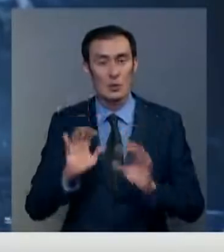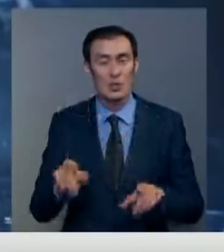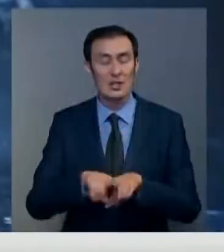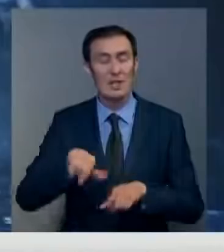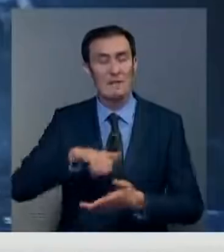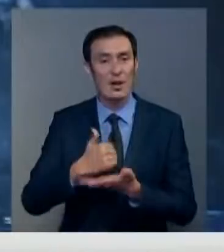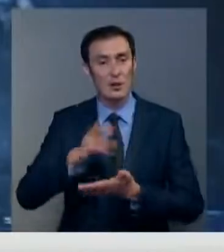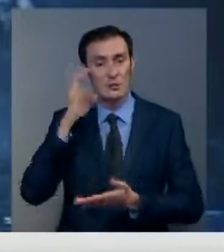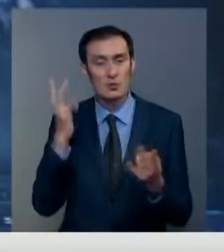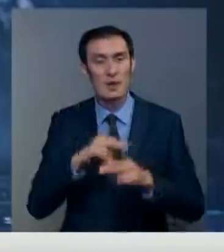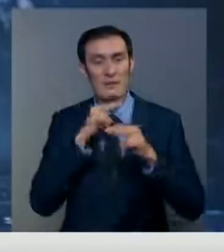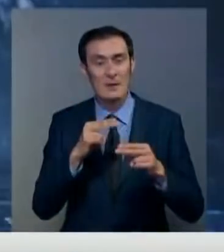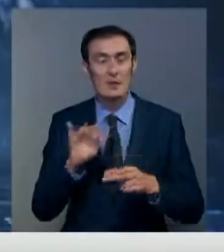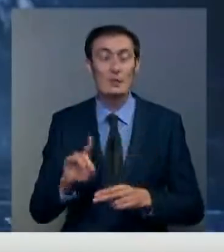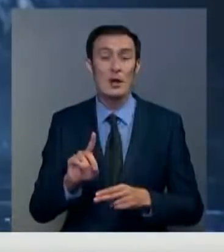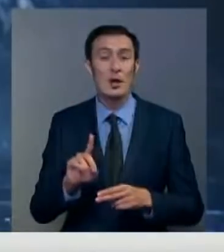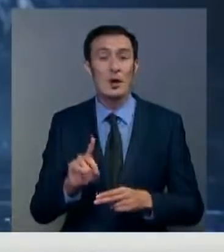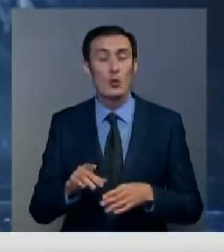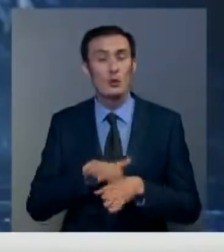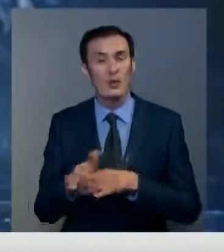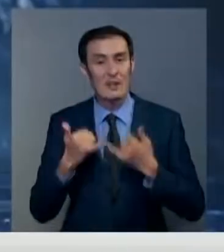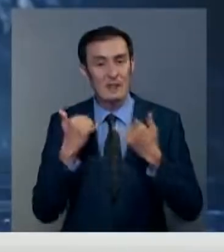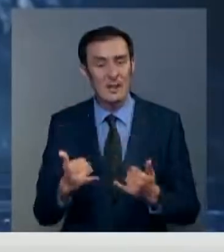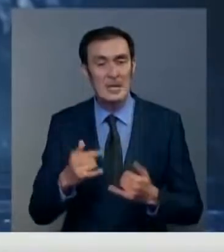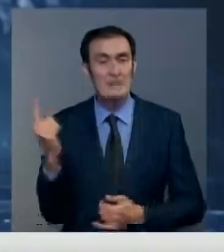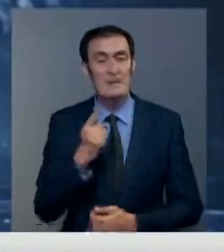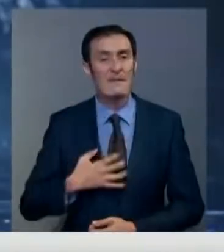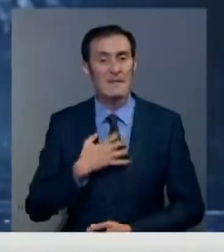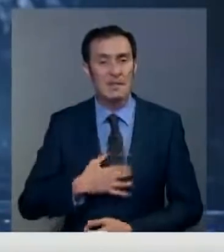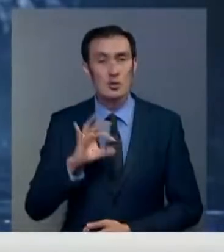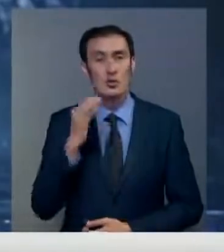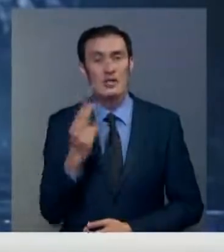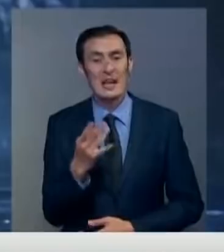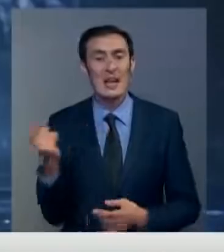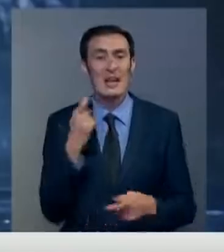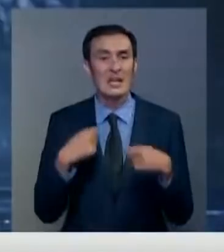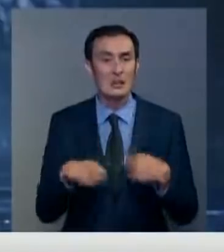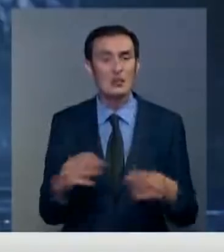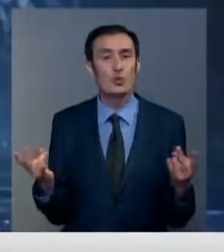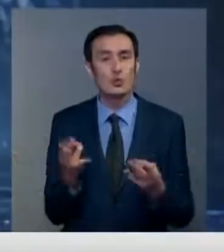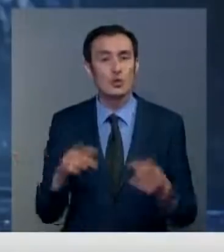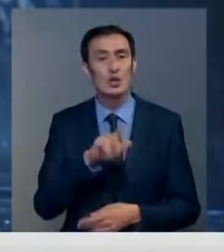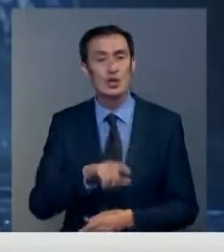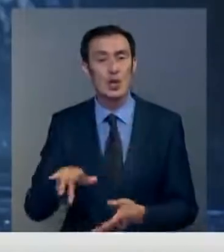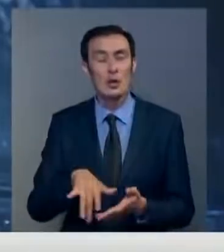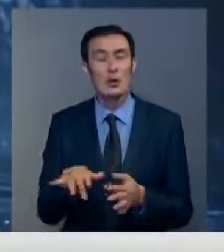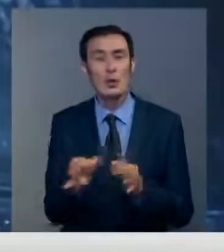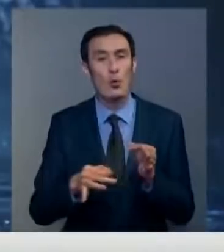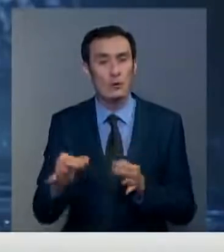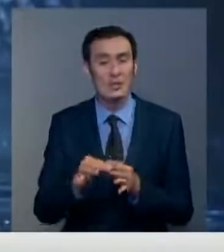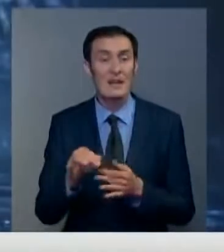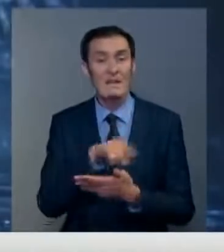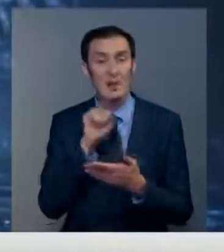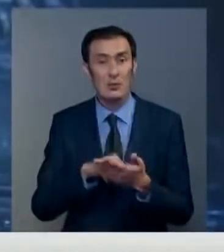президента, следует обратить внимание на удовлетворение первостепенных социально-экономических нужд жителей регионов. Что